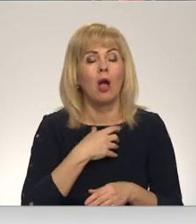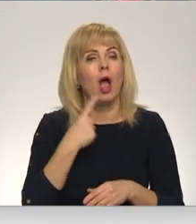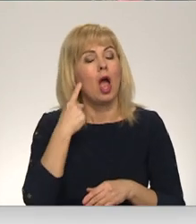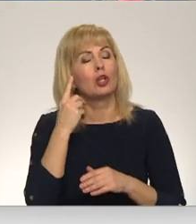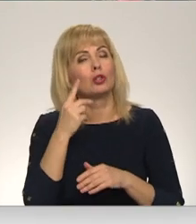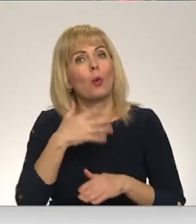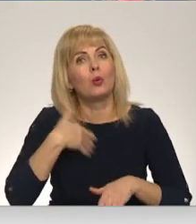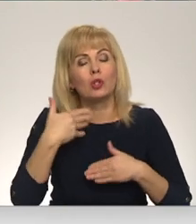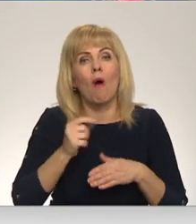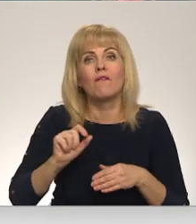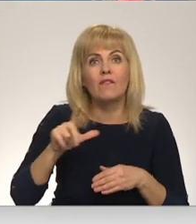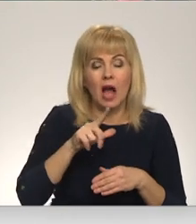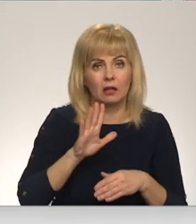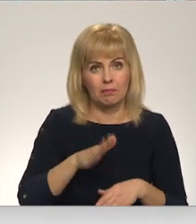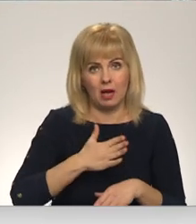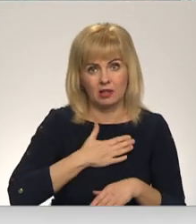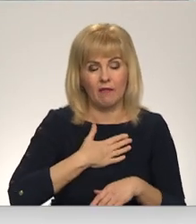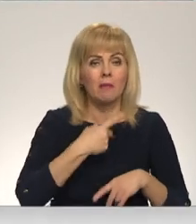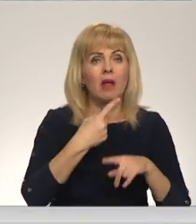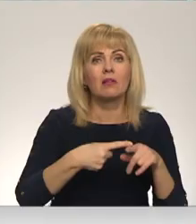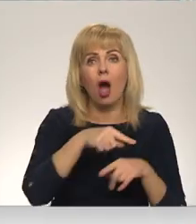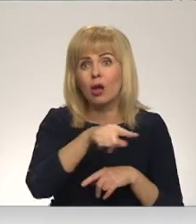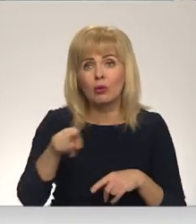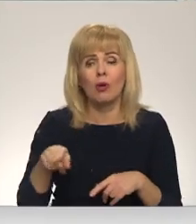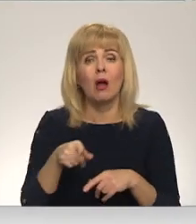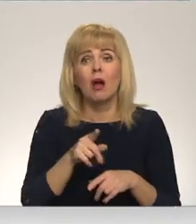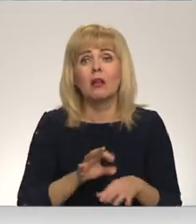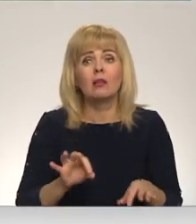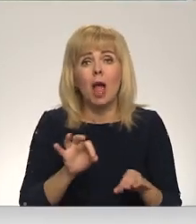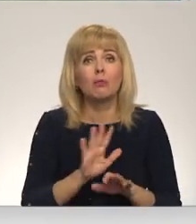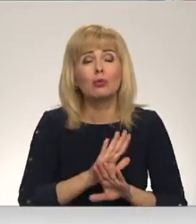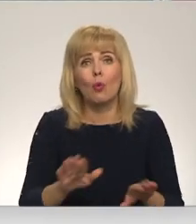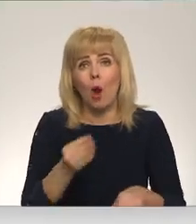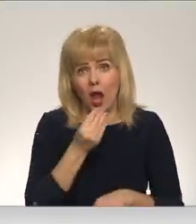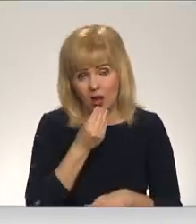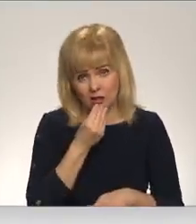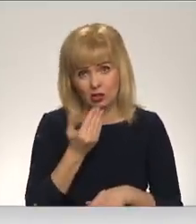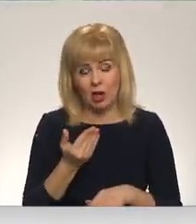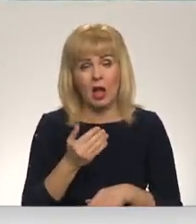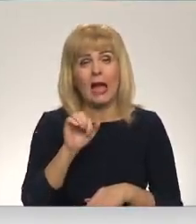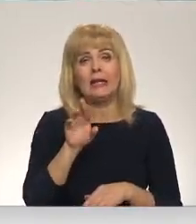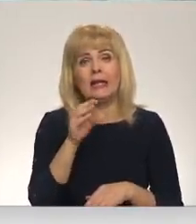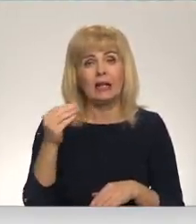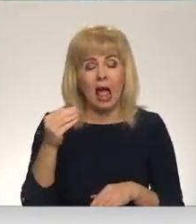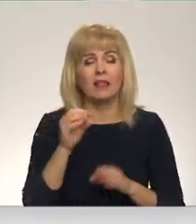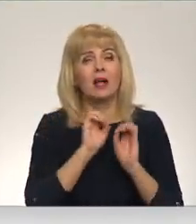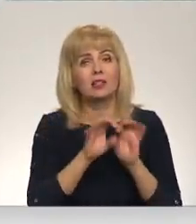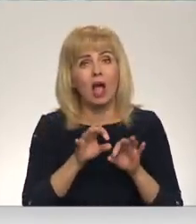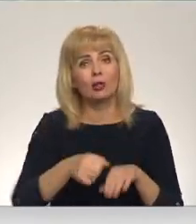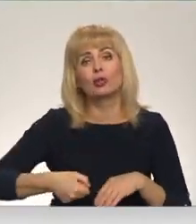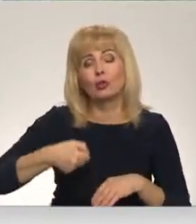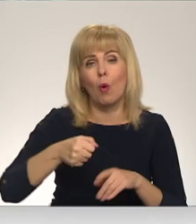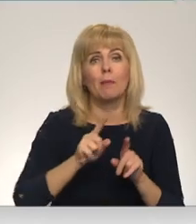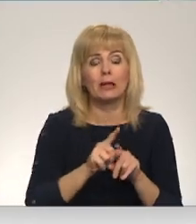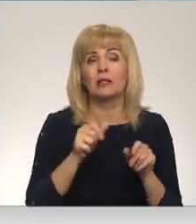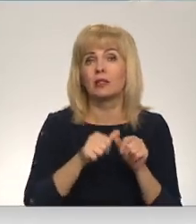vairāk par saviem tantukiem. Viņām taču nebūs, ko ēst. Irēna ar ETV norāda. Somā līdz ir